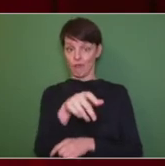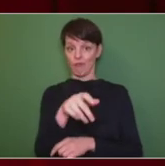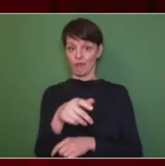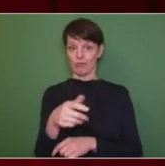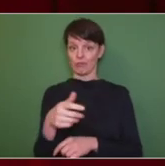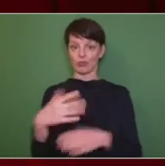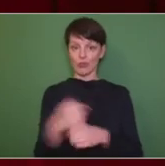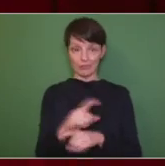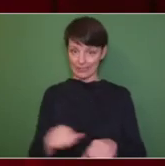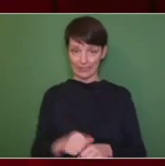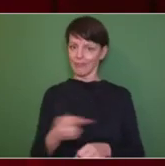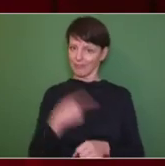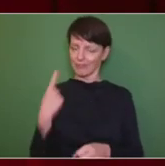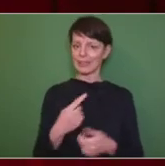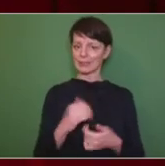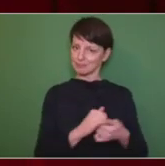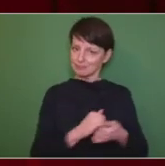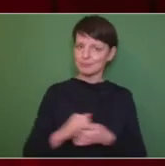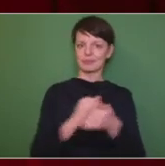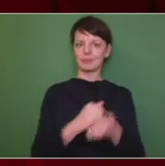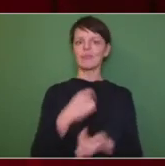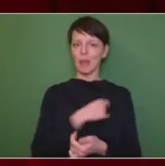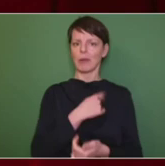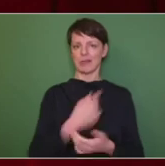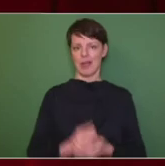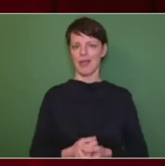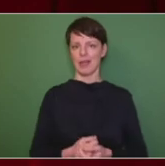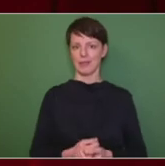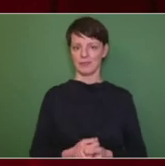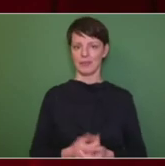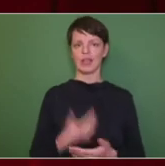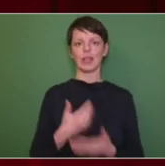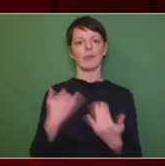sind uns als Einiger in unserer Partei als manche meinen und deswegen Film ab mit Katja Kipping.